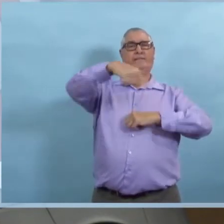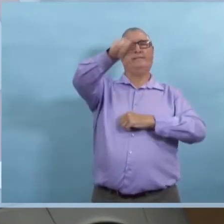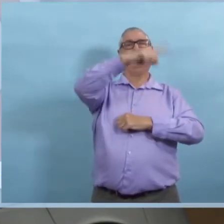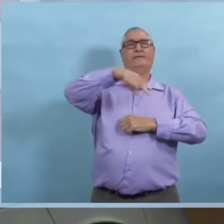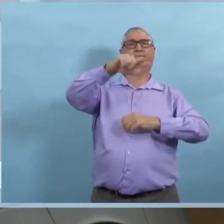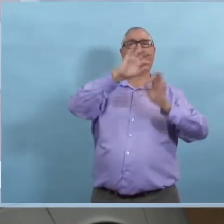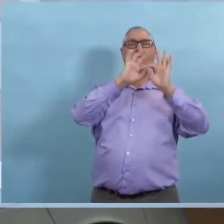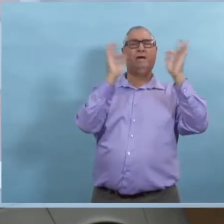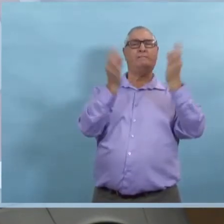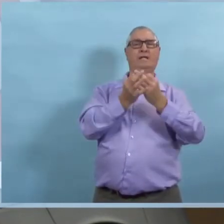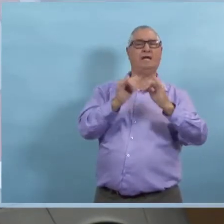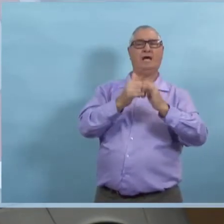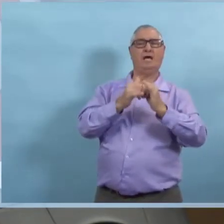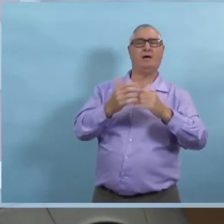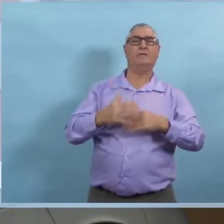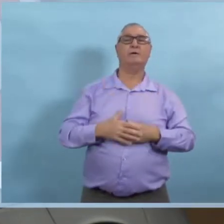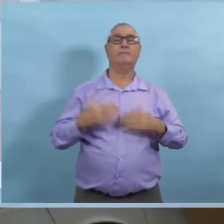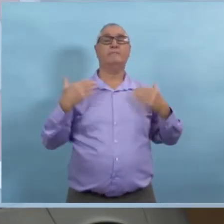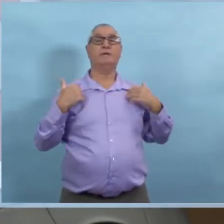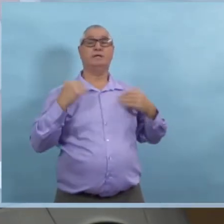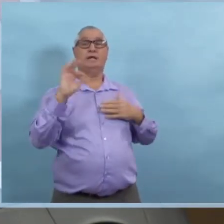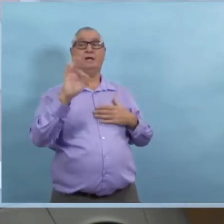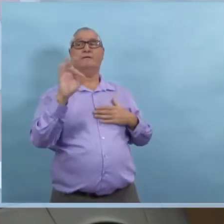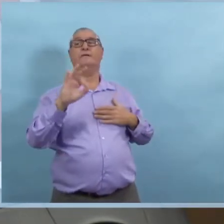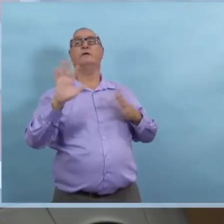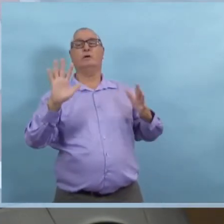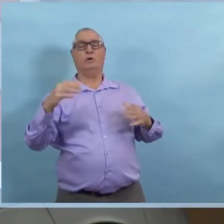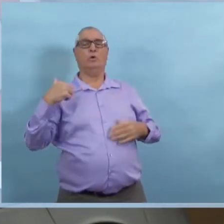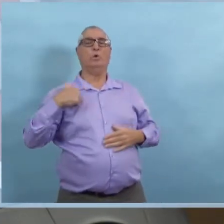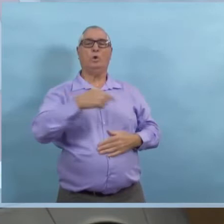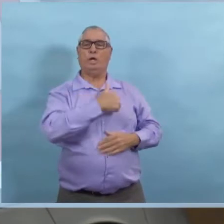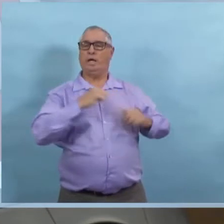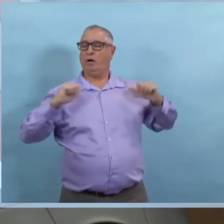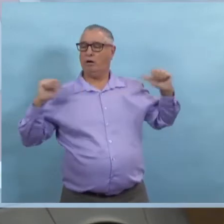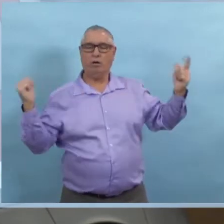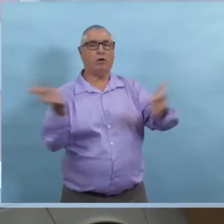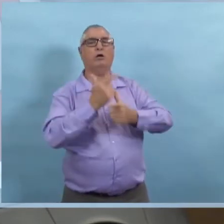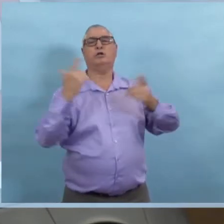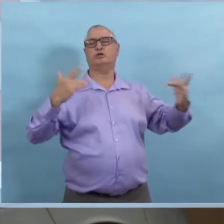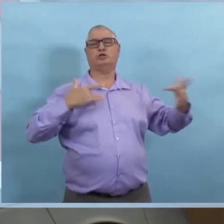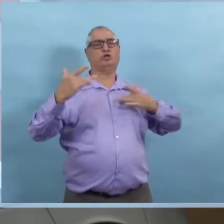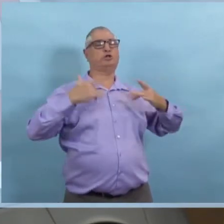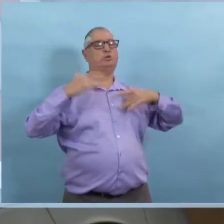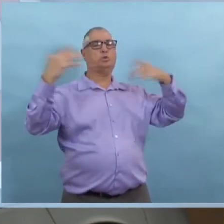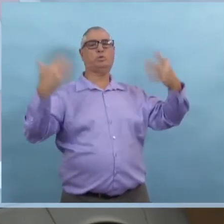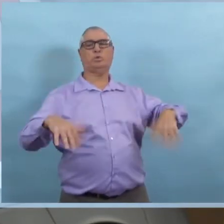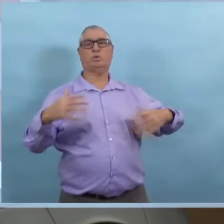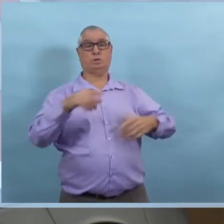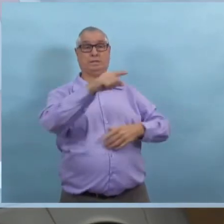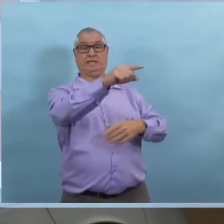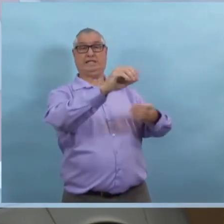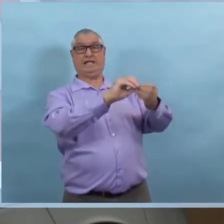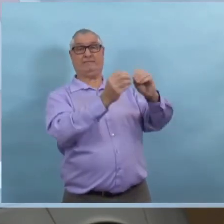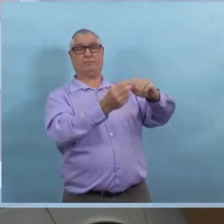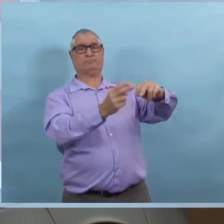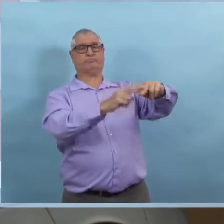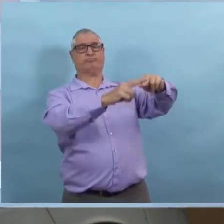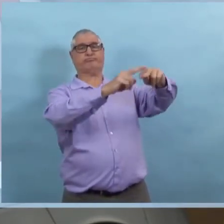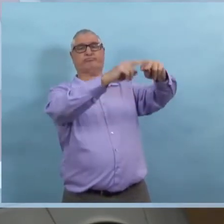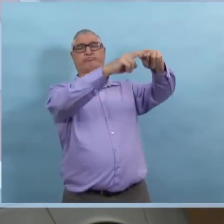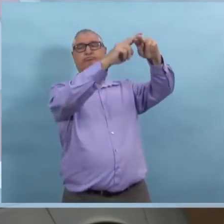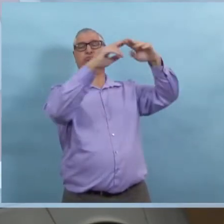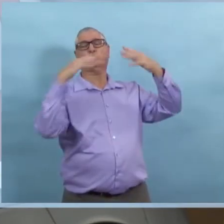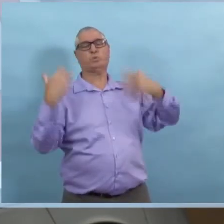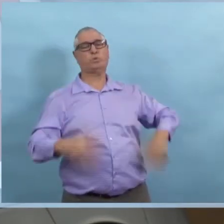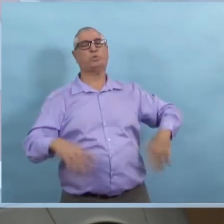pour les foyers de soins personnels et qu'est-ce que vous dites aux gens qui disent qu'il faut que le gouvernement fasse plus. Nous sommes tous très inquiets de ce qui se passe au